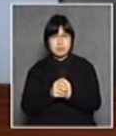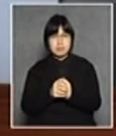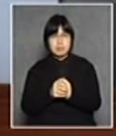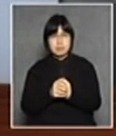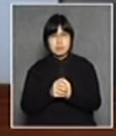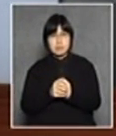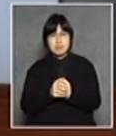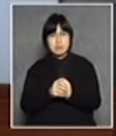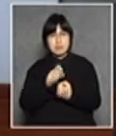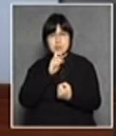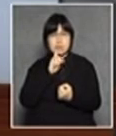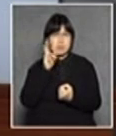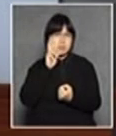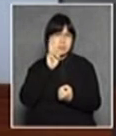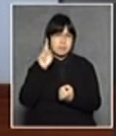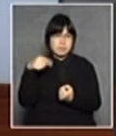有人就舉這個